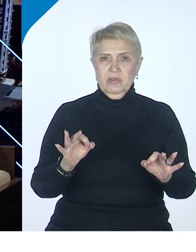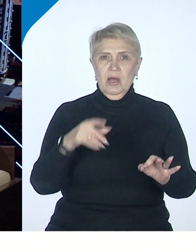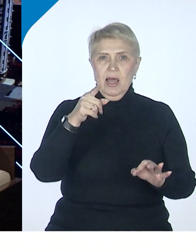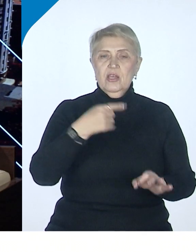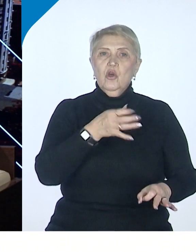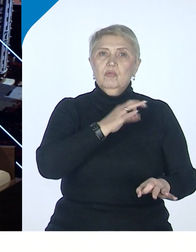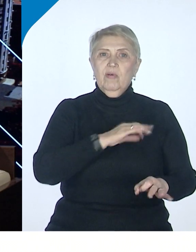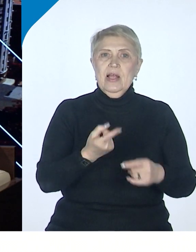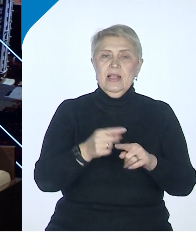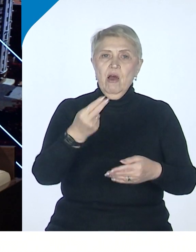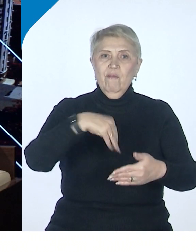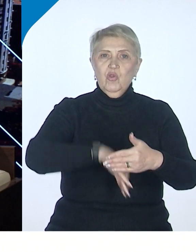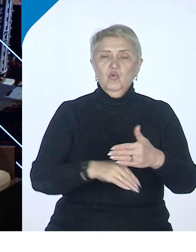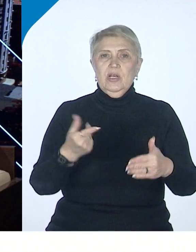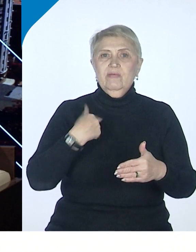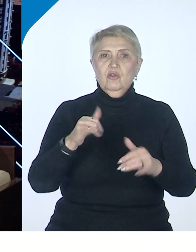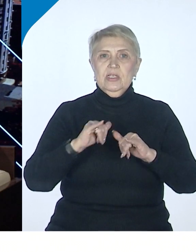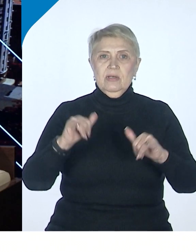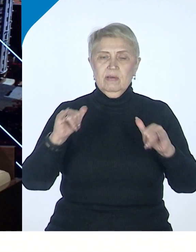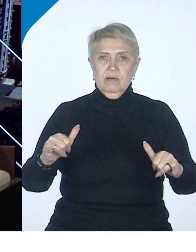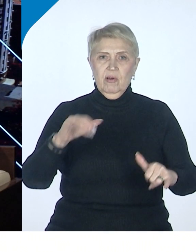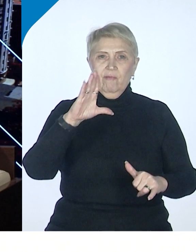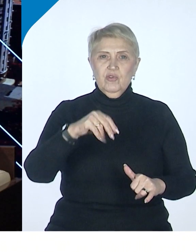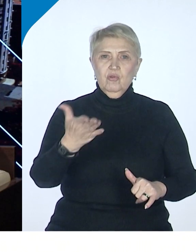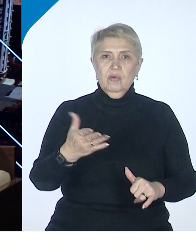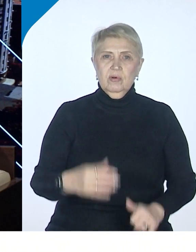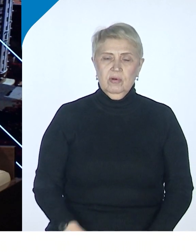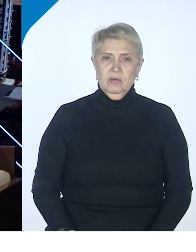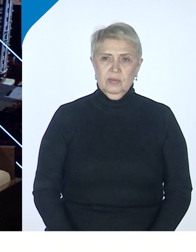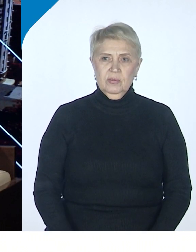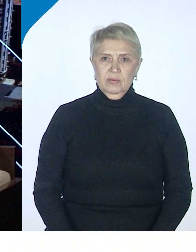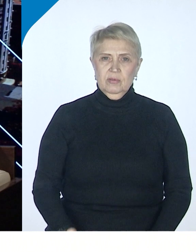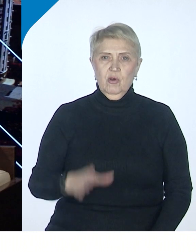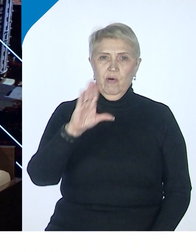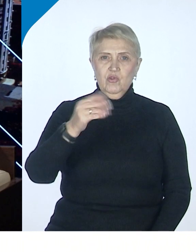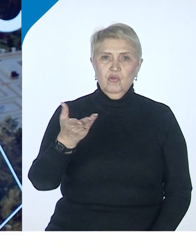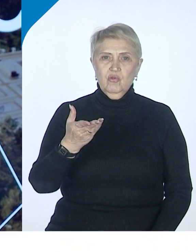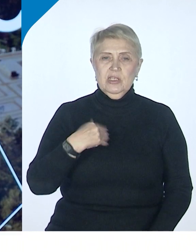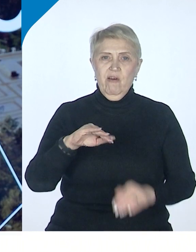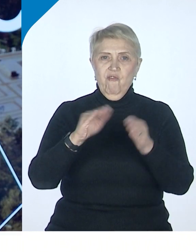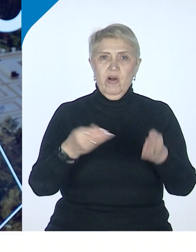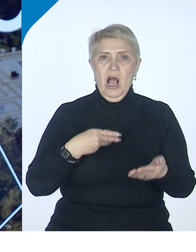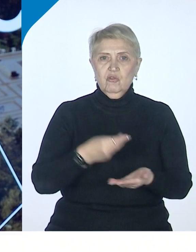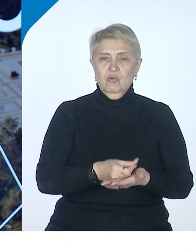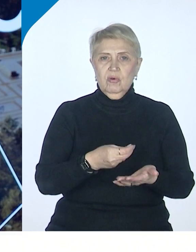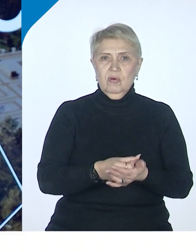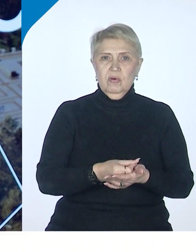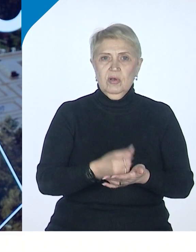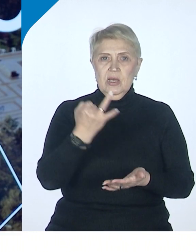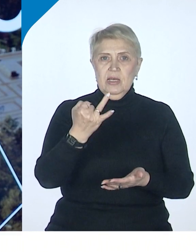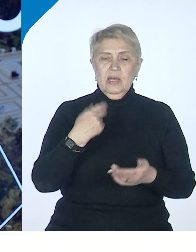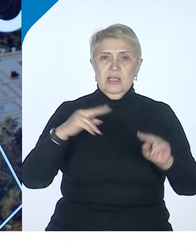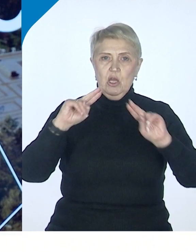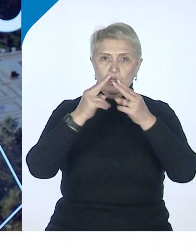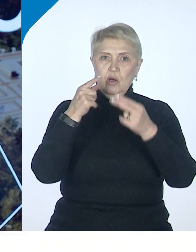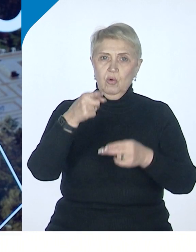для внутреннего развития. Все в топку, как говорится. Все в кассу. Все пускалось и технологии.